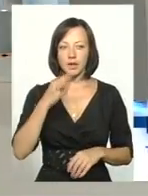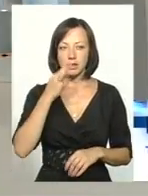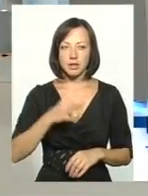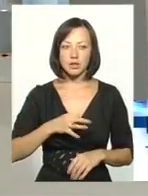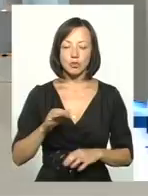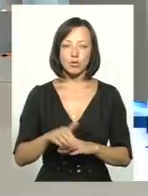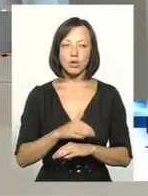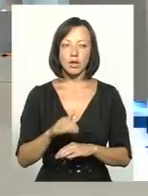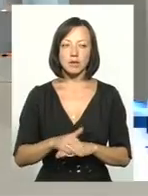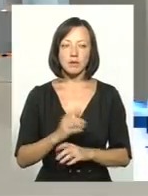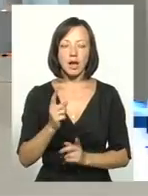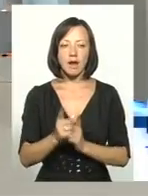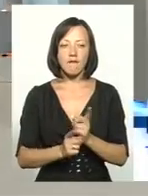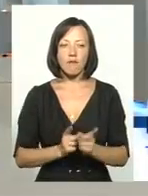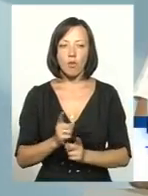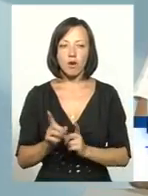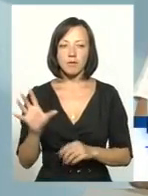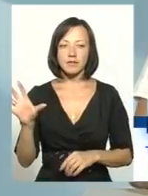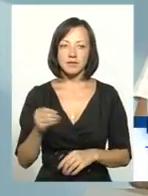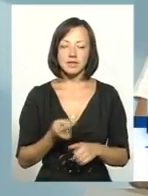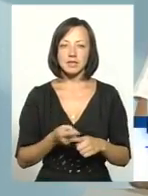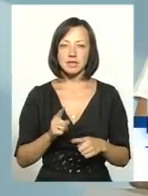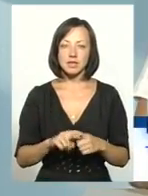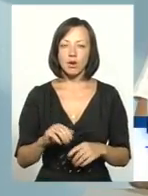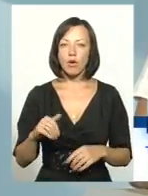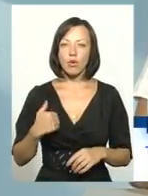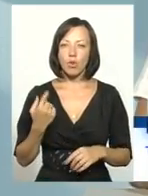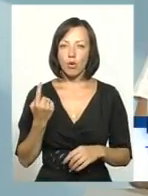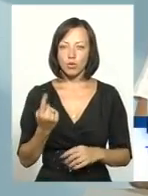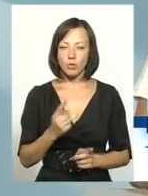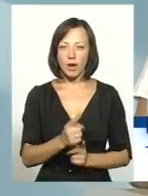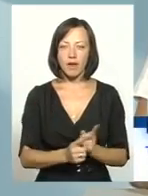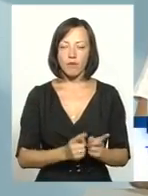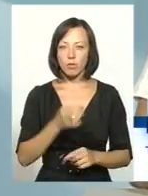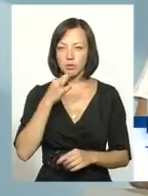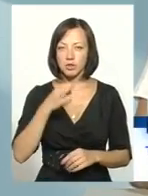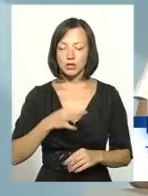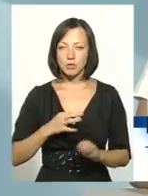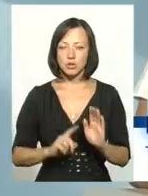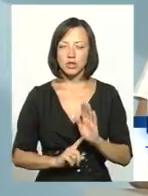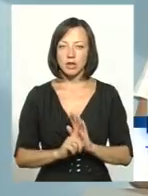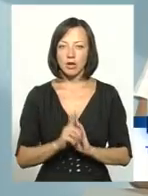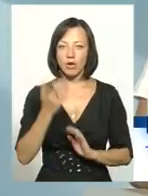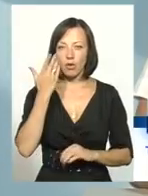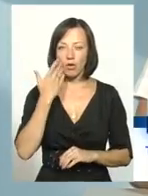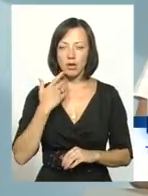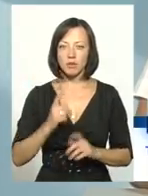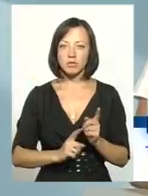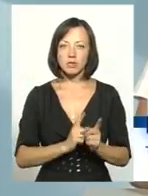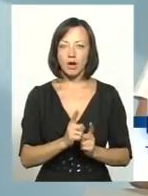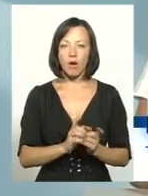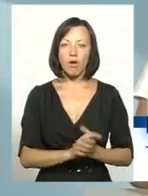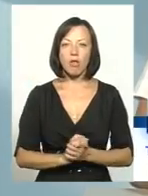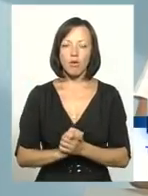ласка, реформи, оці всі реформи, хоч одну реформу на звіт, починаючи від того, коли почали реформувати